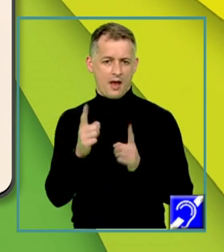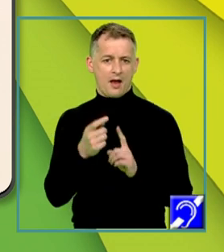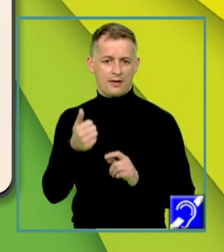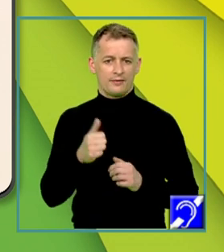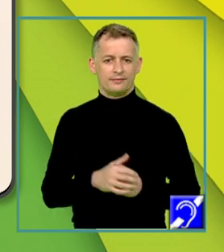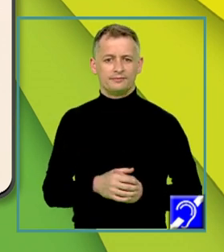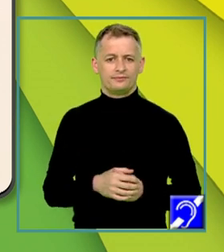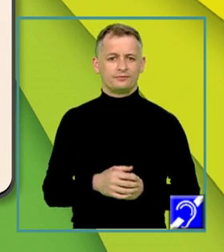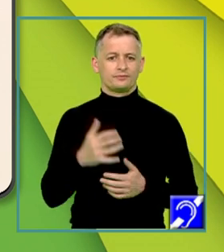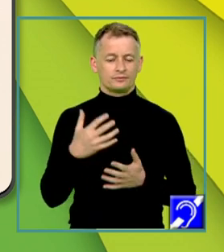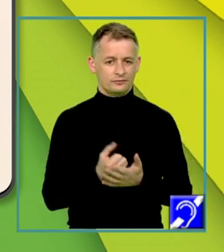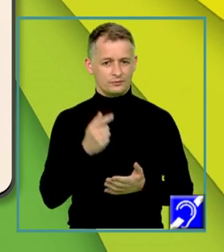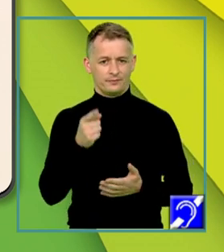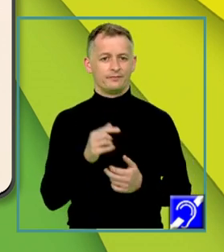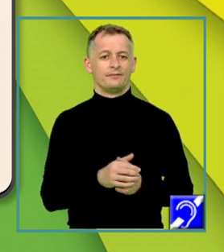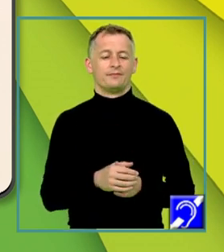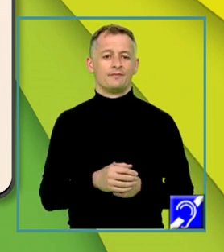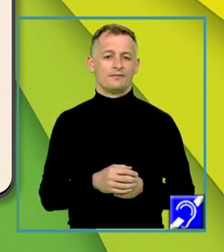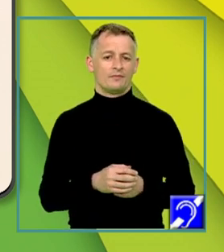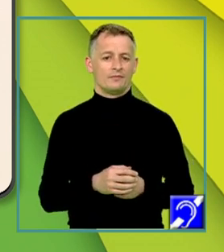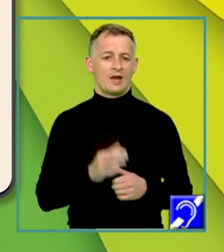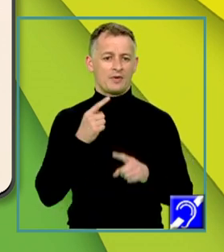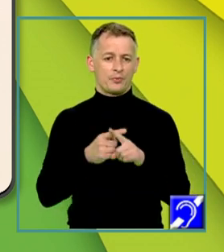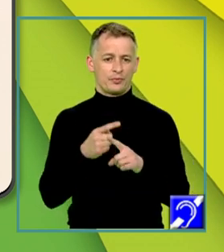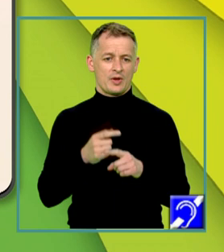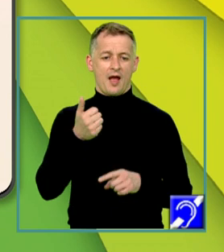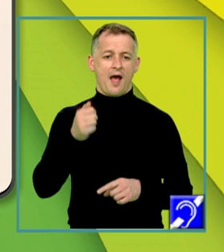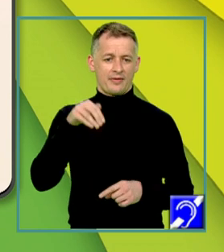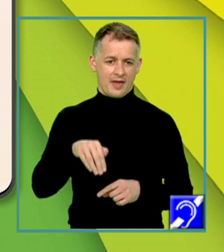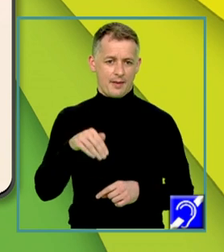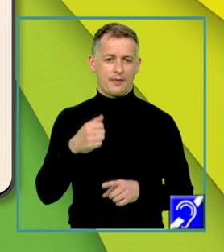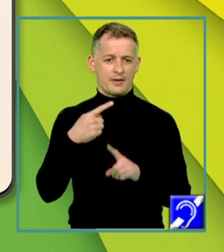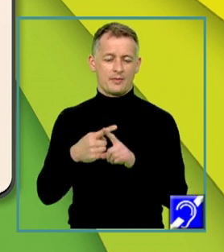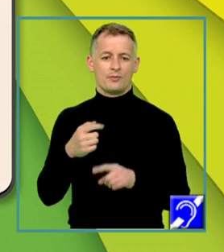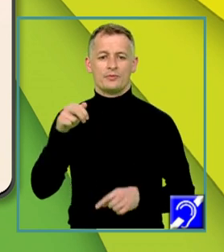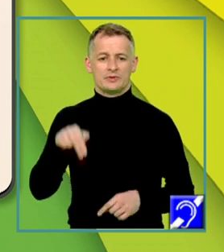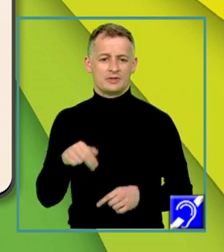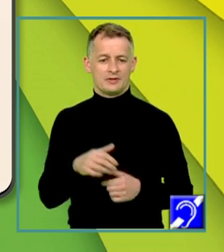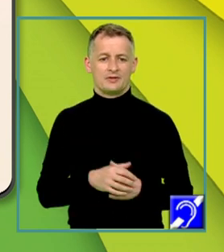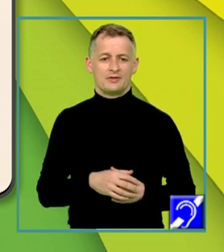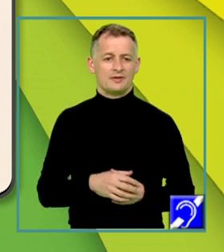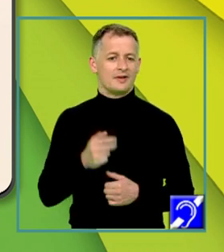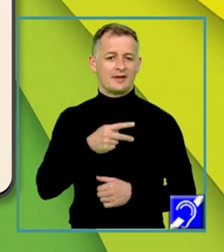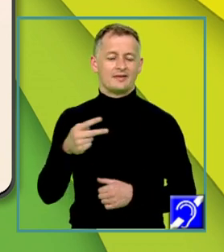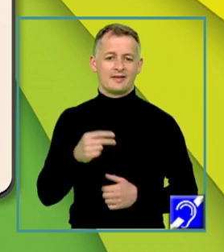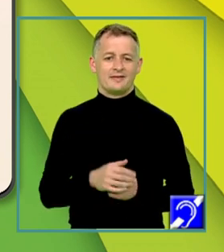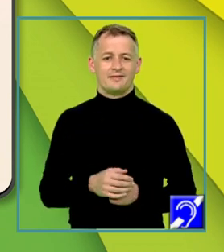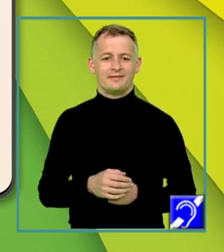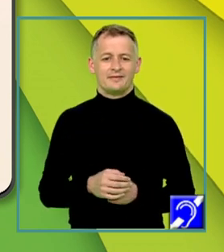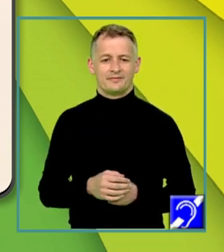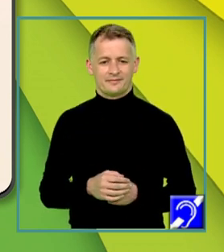de N. Produsul matricial A de M în mulțicul A de N este egal cu